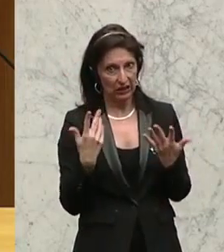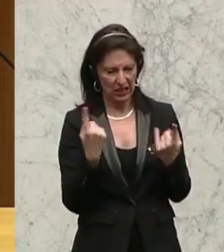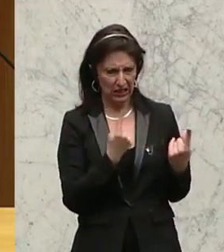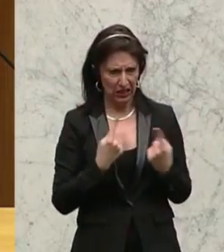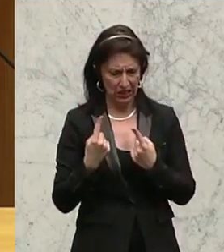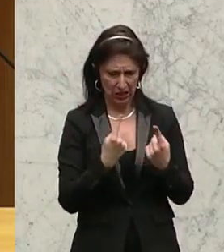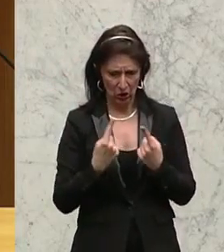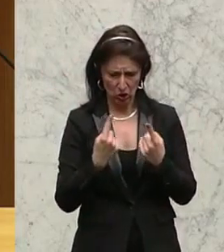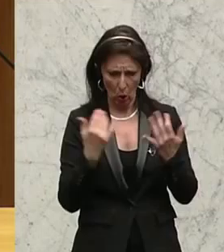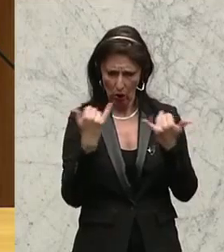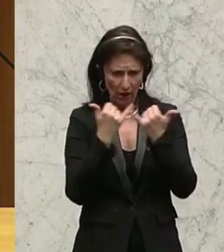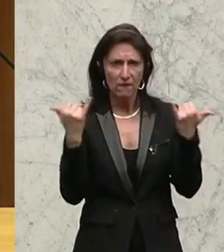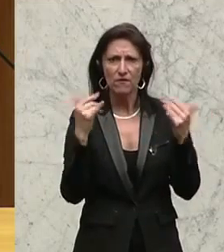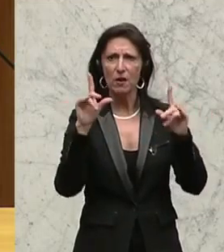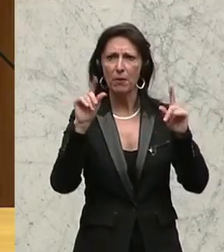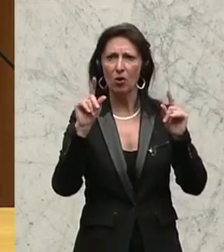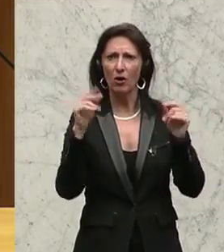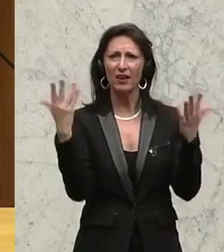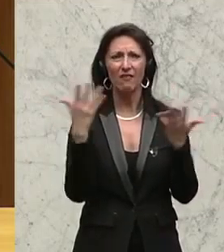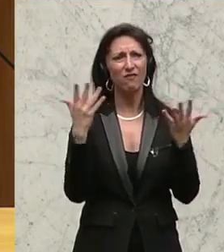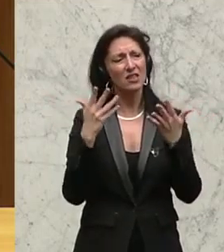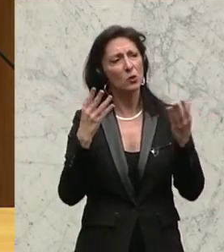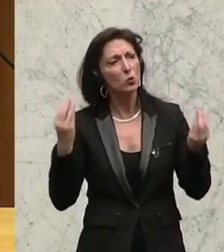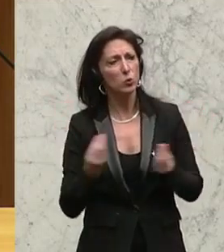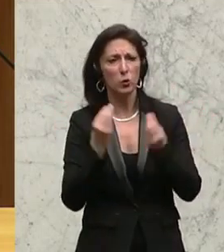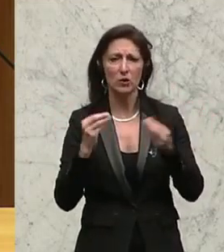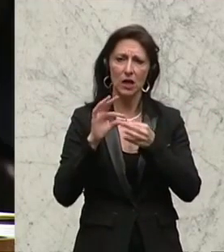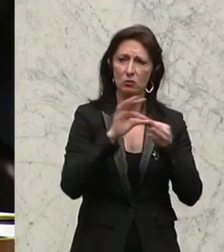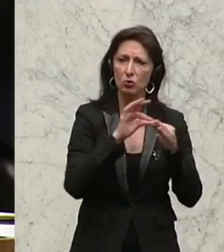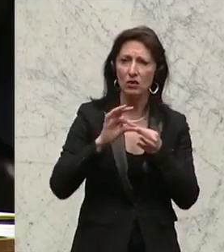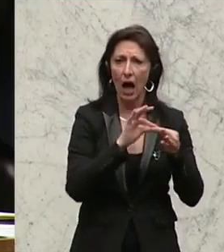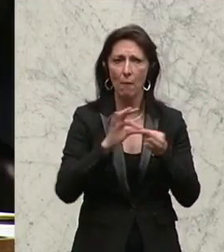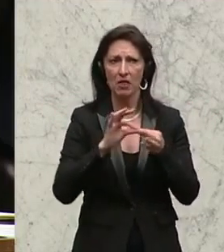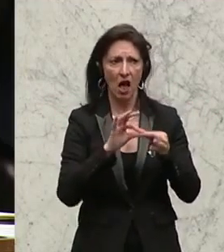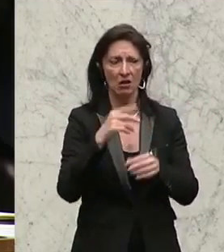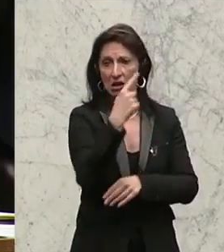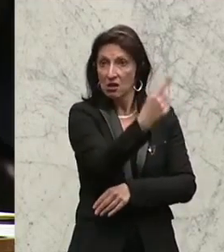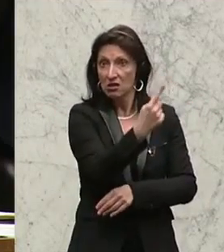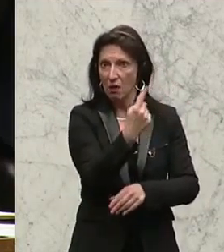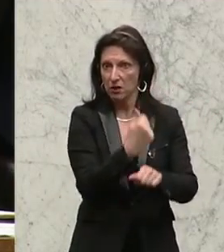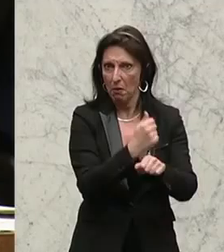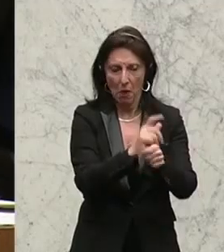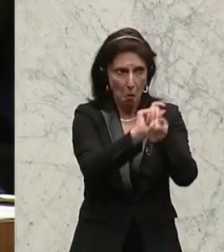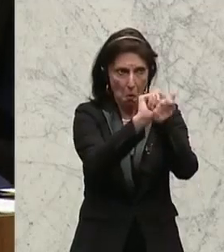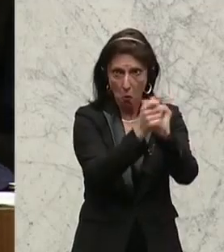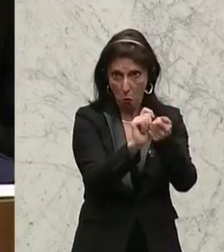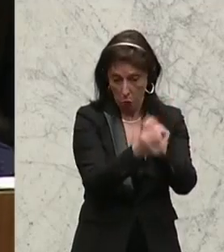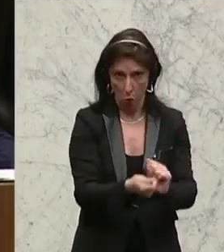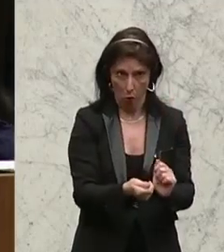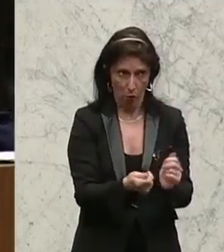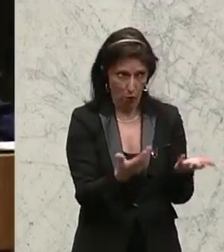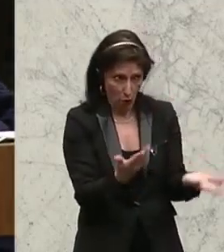die perpetuierte Verdrehung von Korrelation und Kausalität und die liegt in diesem Fall nicht einmal vor.